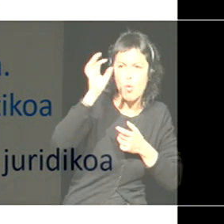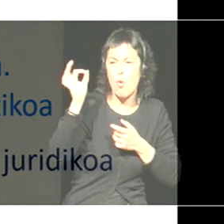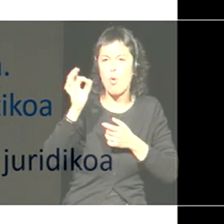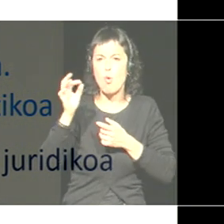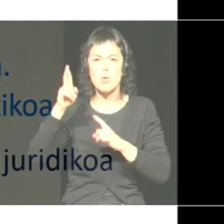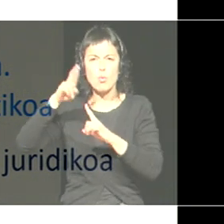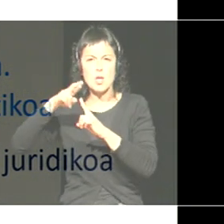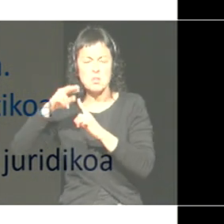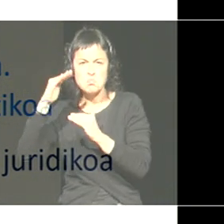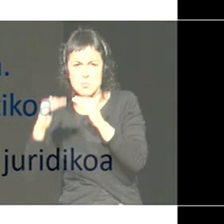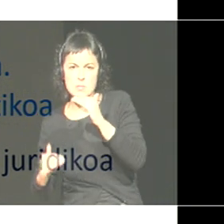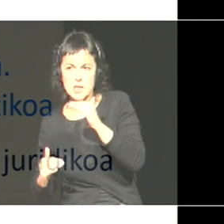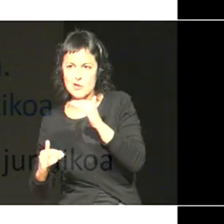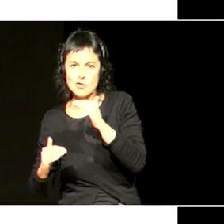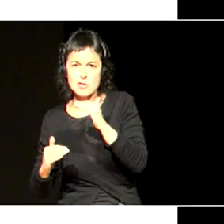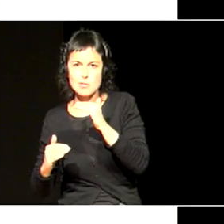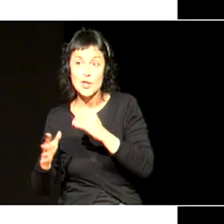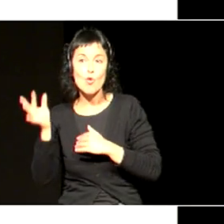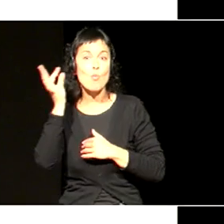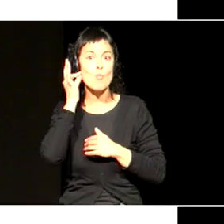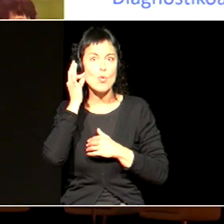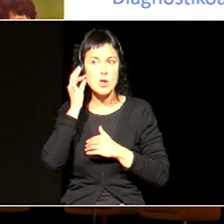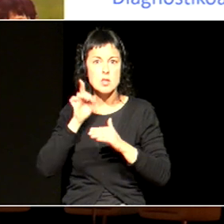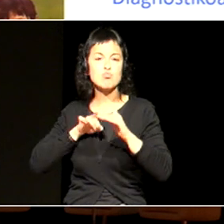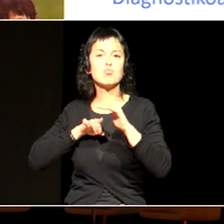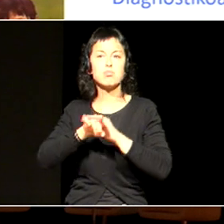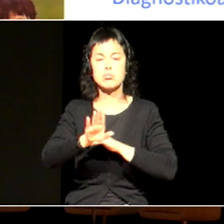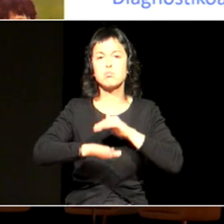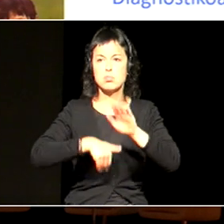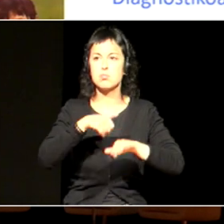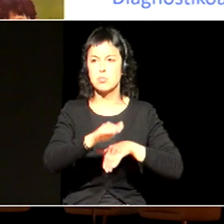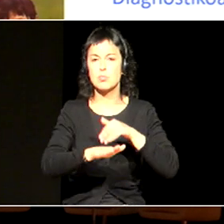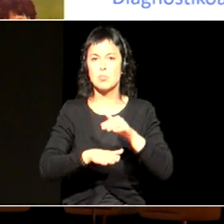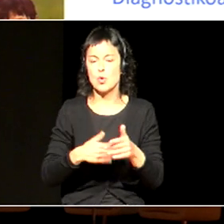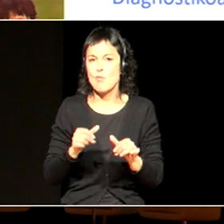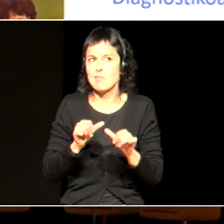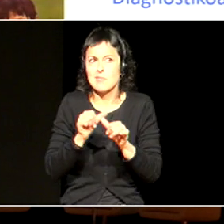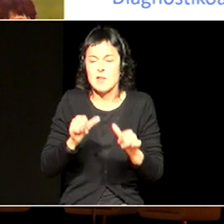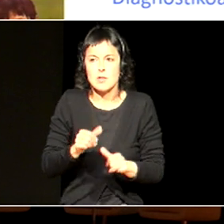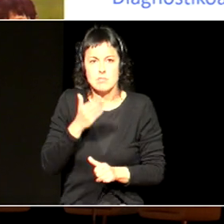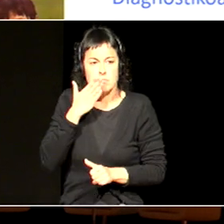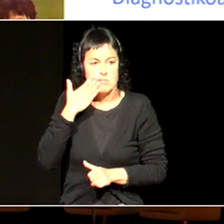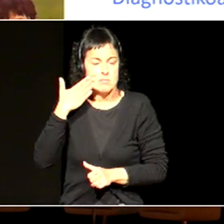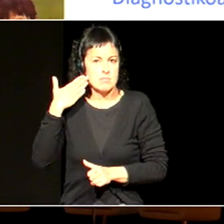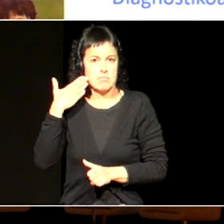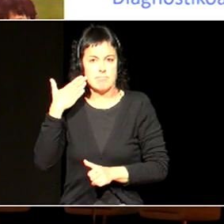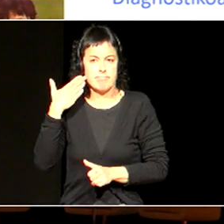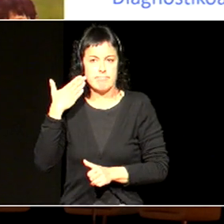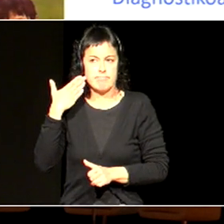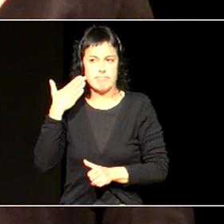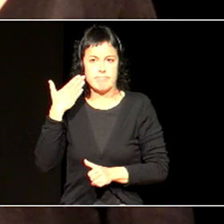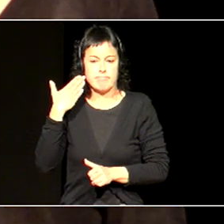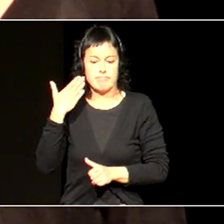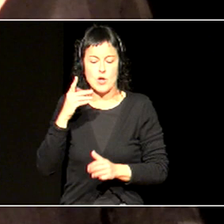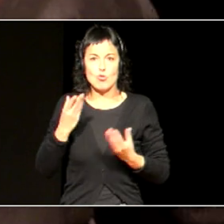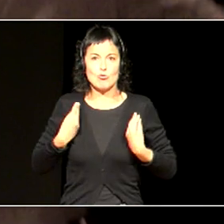gutxiago rekin, aurrera egin dute, eta alduten duintasunez, ba, garatu dute bere